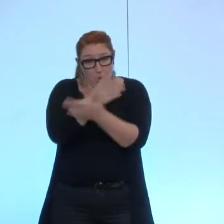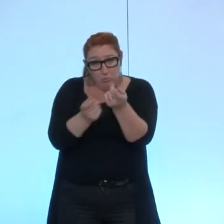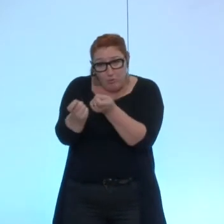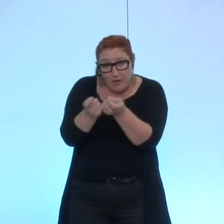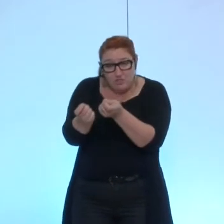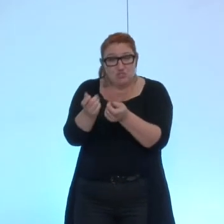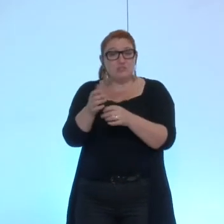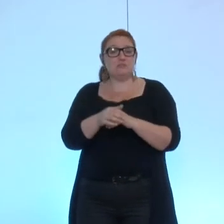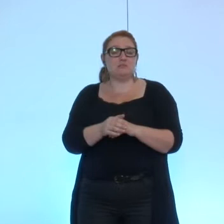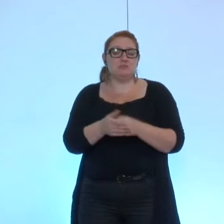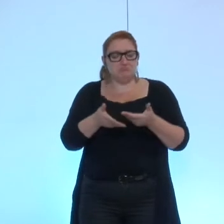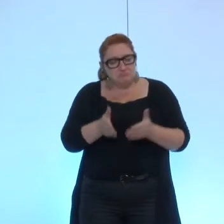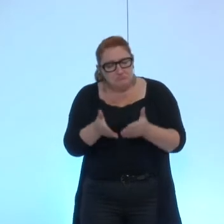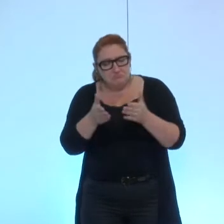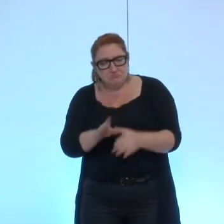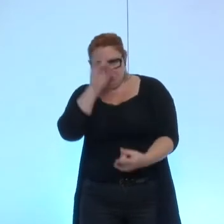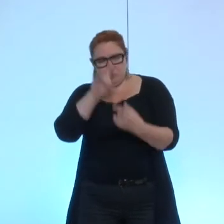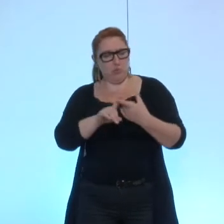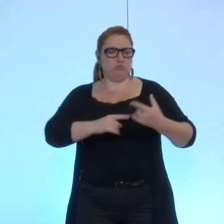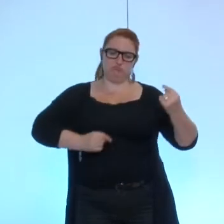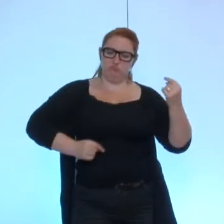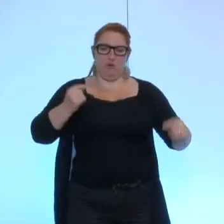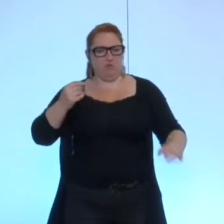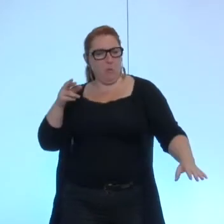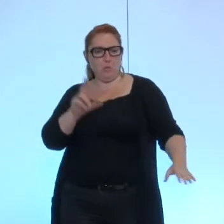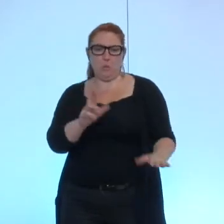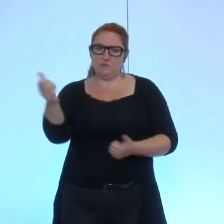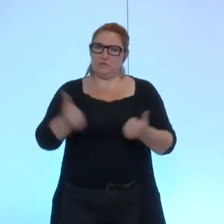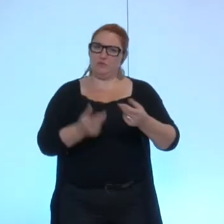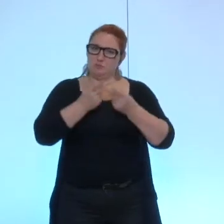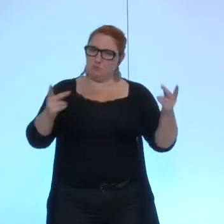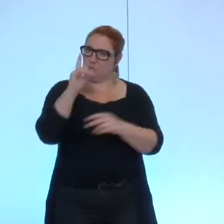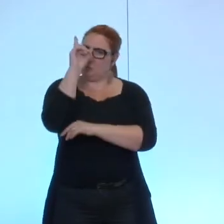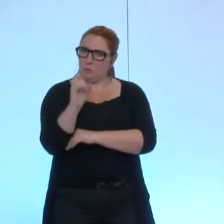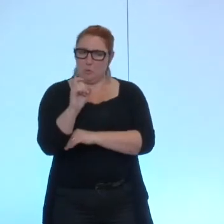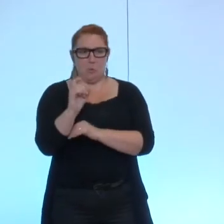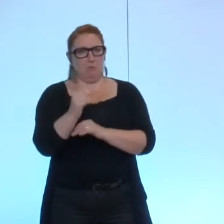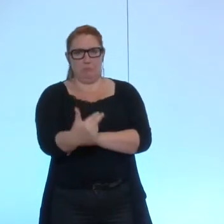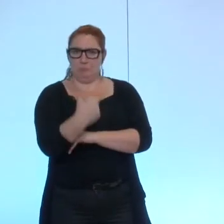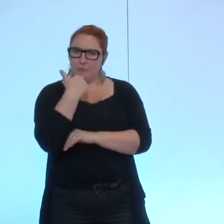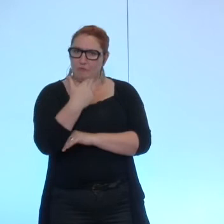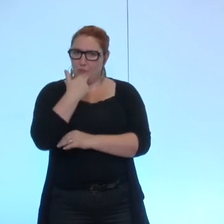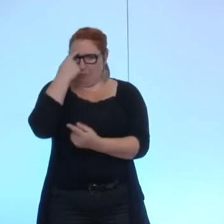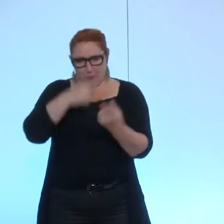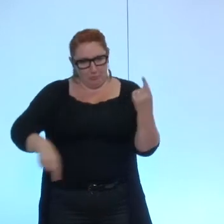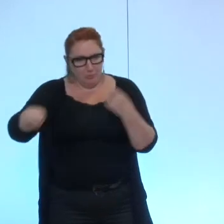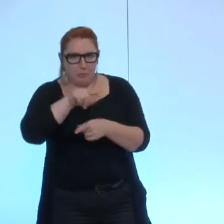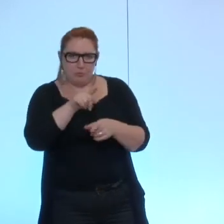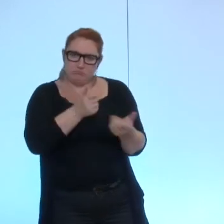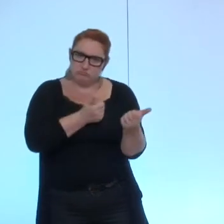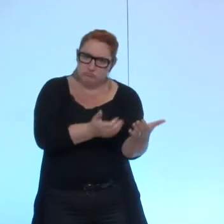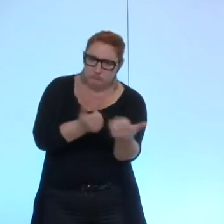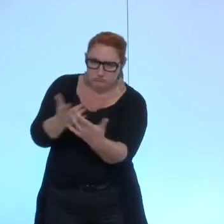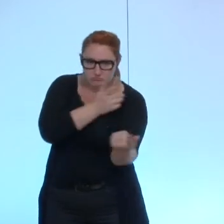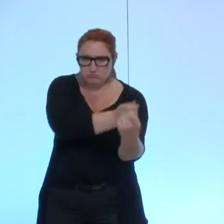décisions prises pour retrouver un véritable service public de l'eau potable à Grenoble performant au service des usagers de l'eau Grenoble